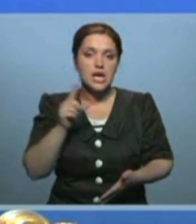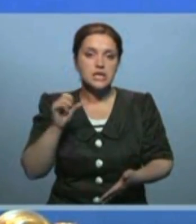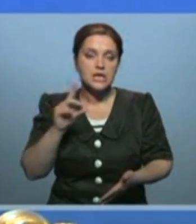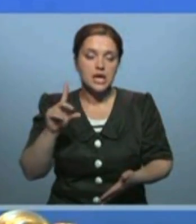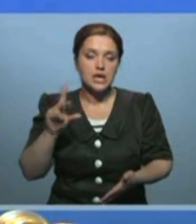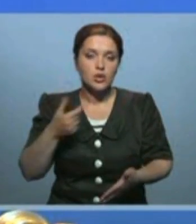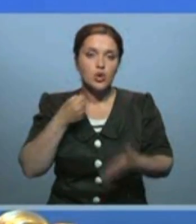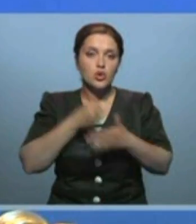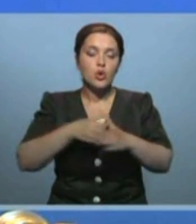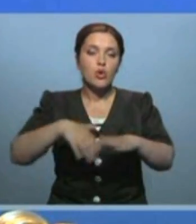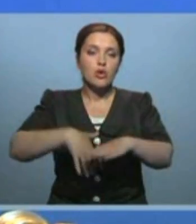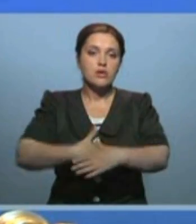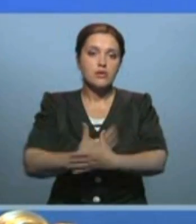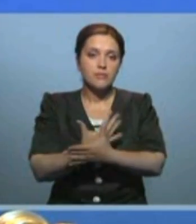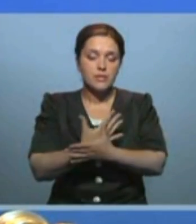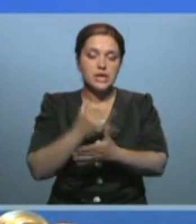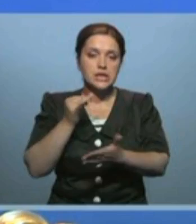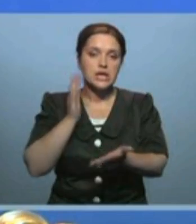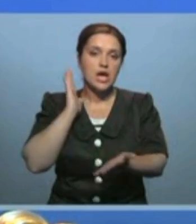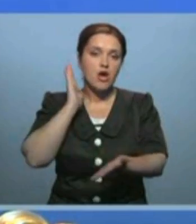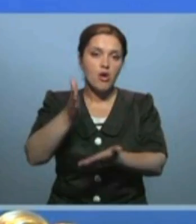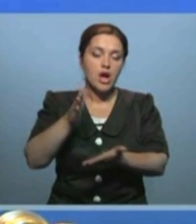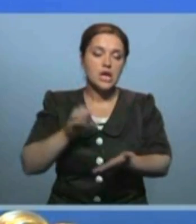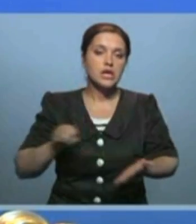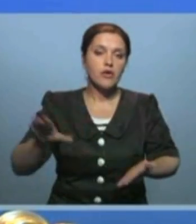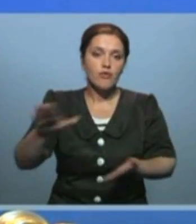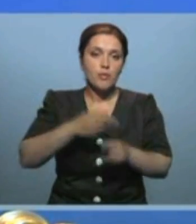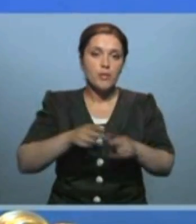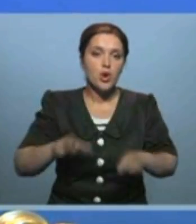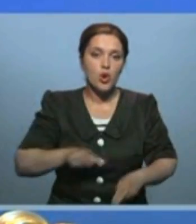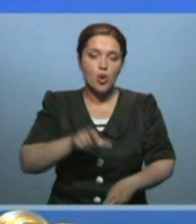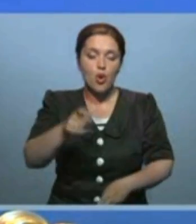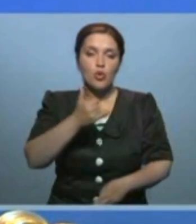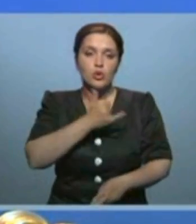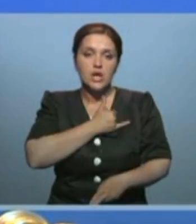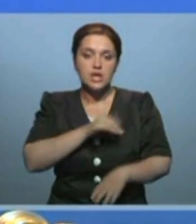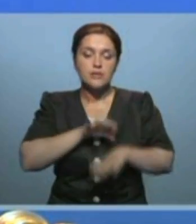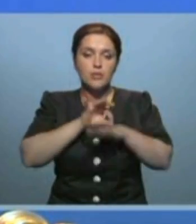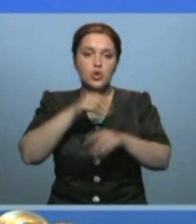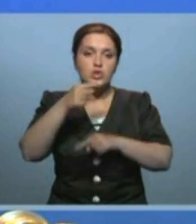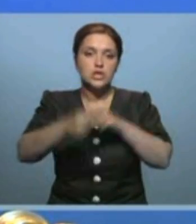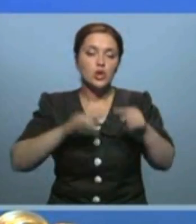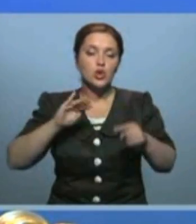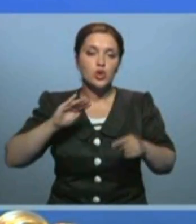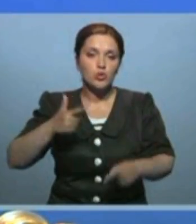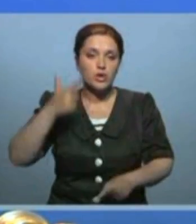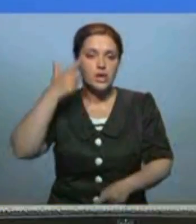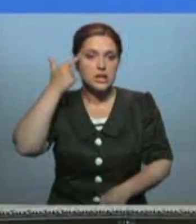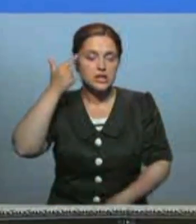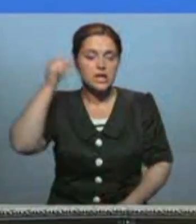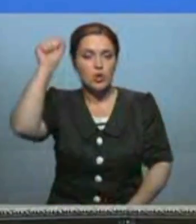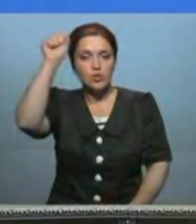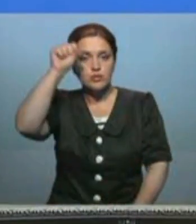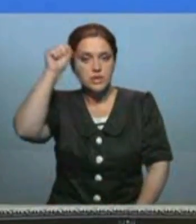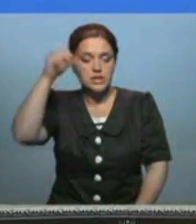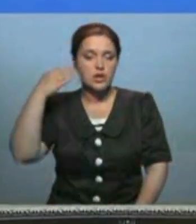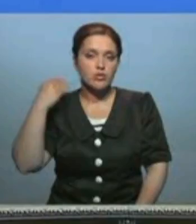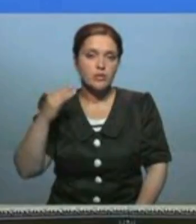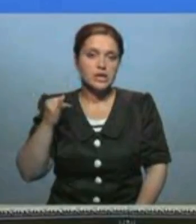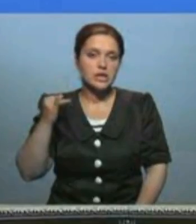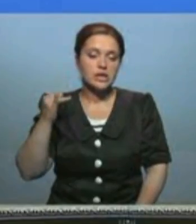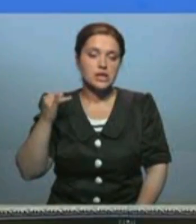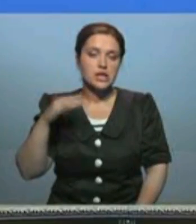для всех дорога. А у нас проходит через юг, подключается Кыргызстан, Узбекистан, Туркменистан и